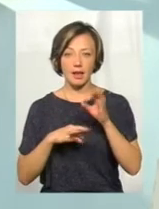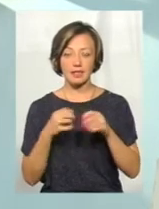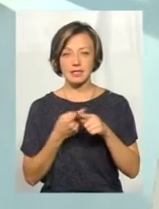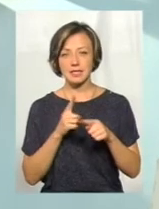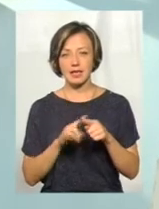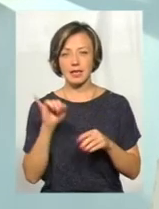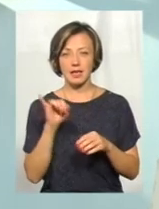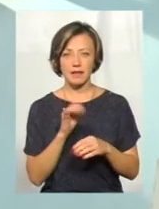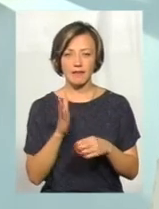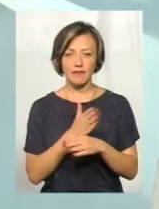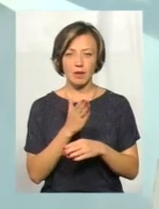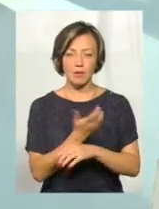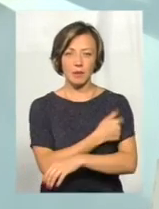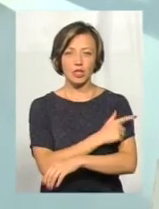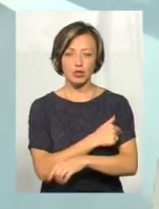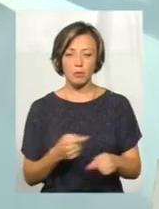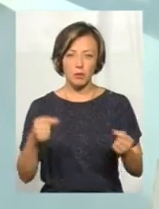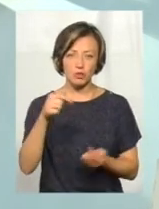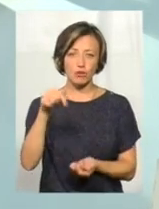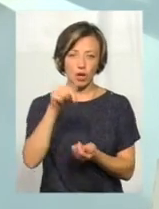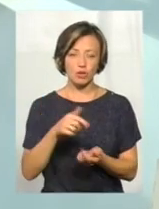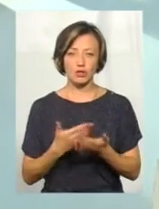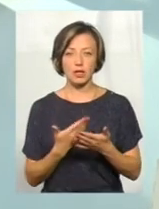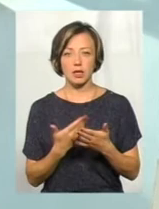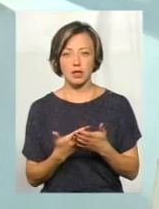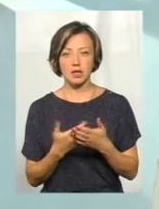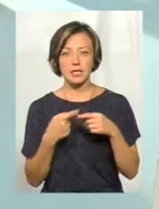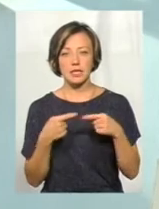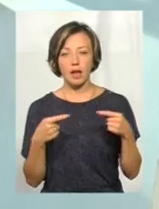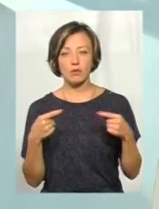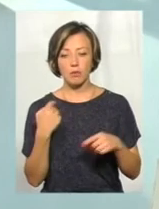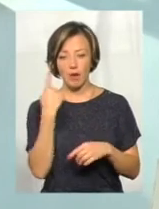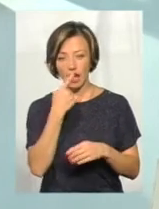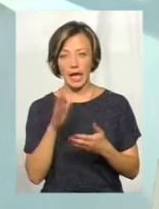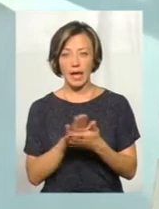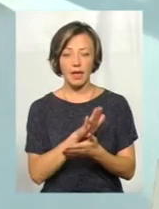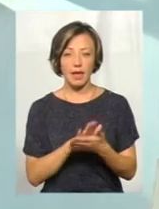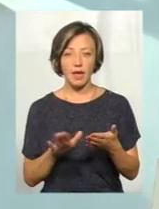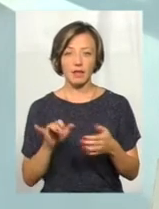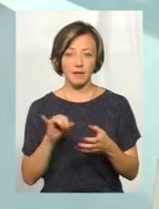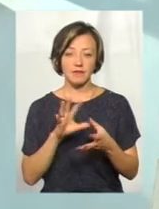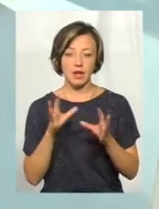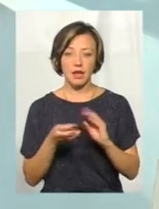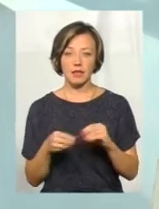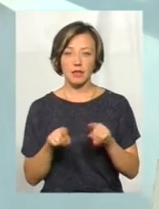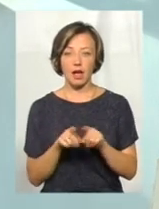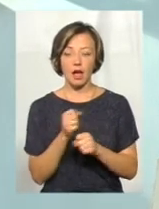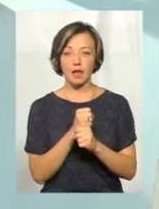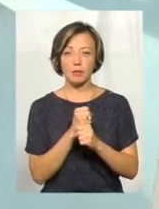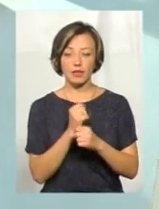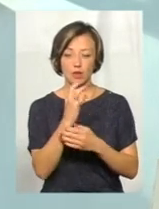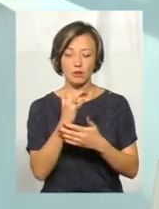це і вироби медичного призначення, засоби гігієни. Ну, взагалі такий аптечний